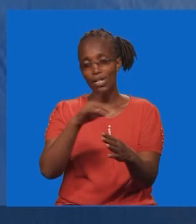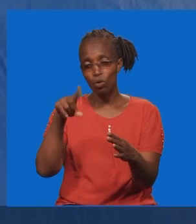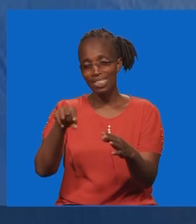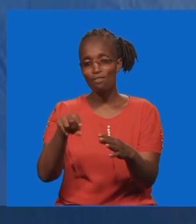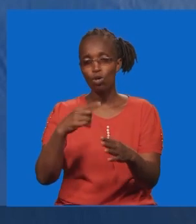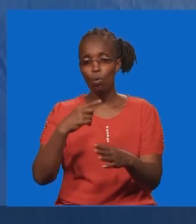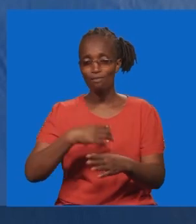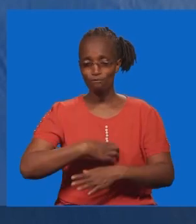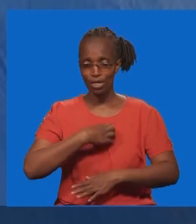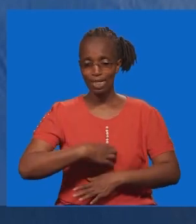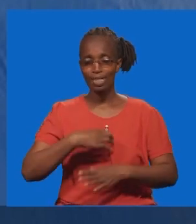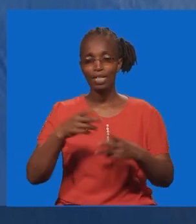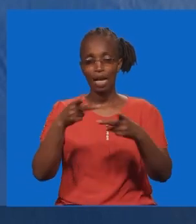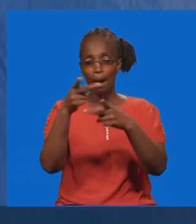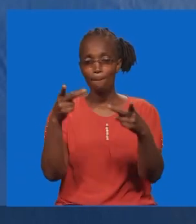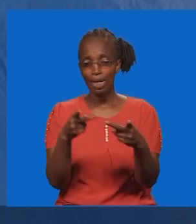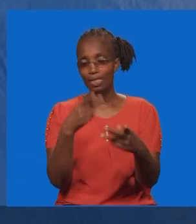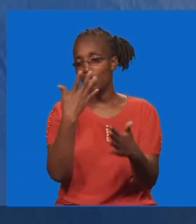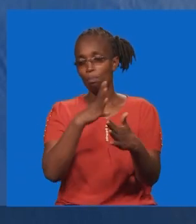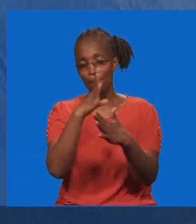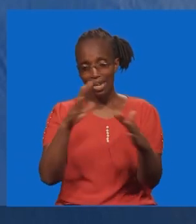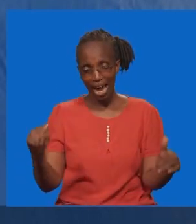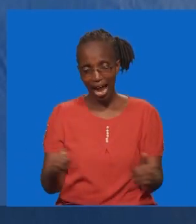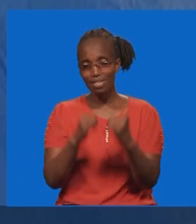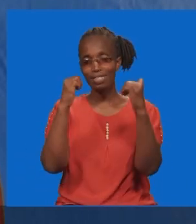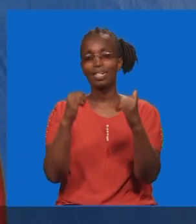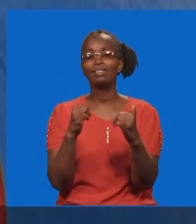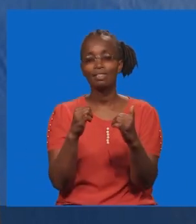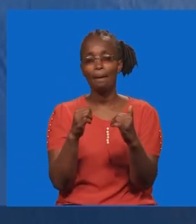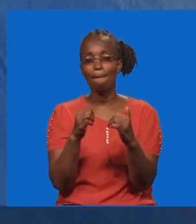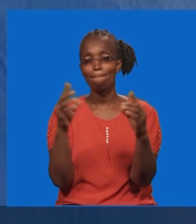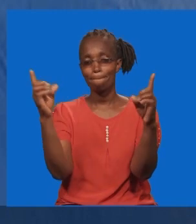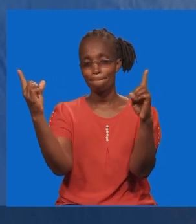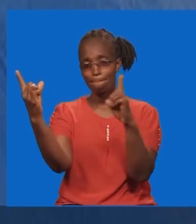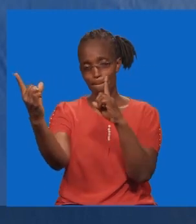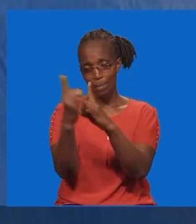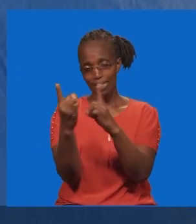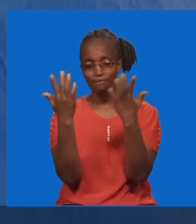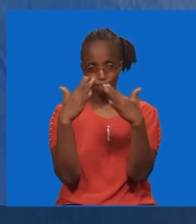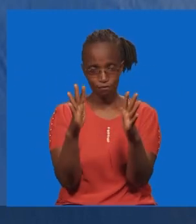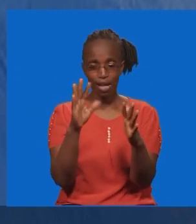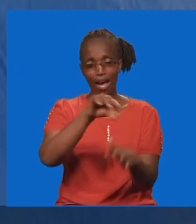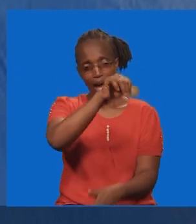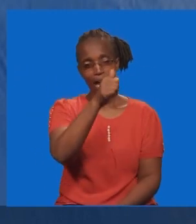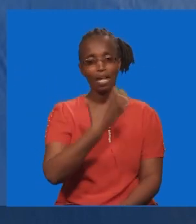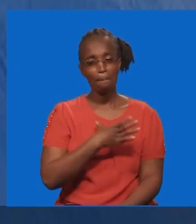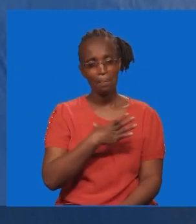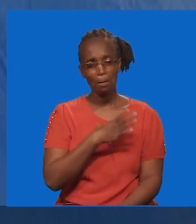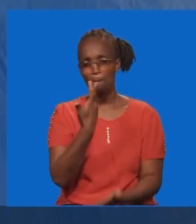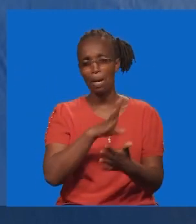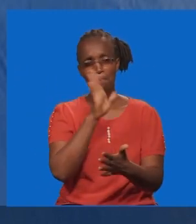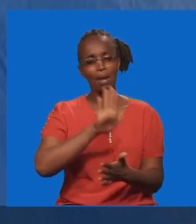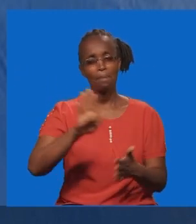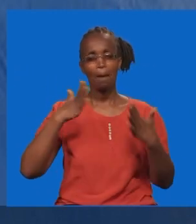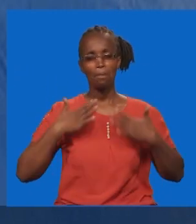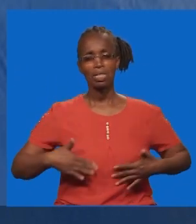ulikuwa unasafiri na labda ukapata anjali. Na watu uliokua na wawo wakakufa. Watu uliokua na wawo na ata labda